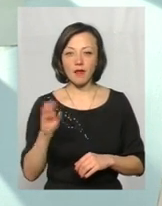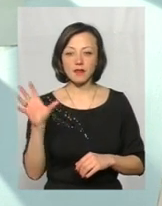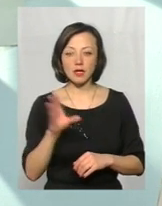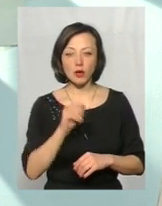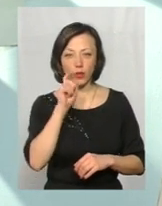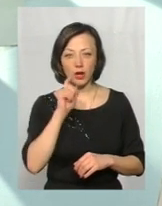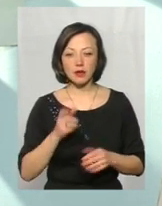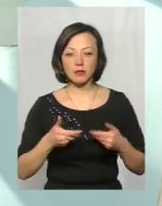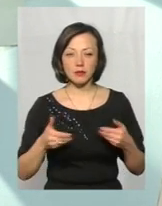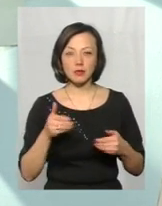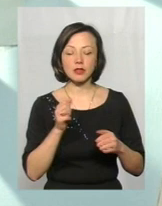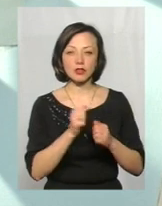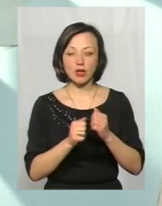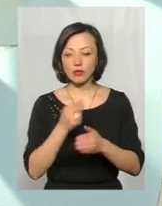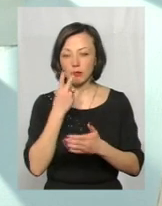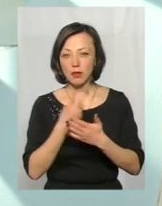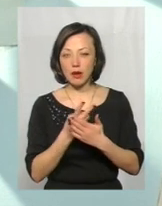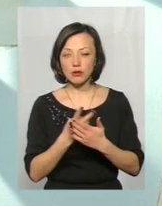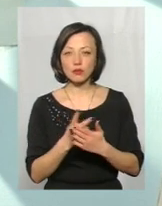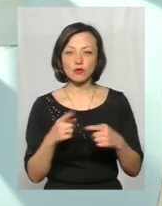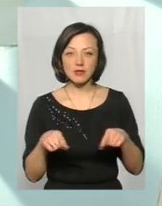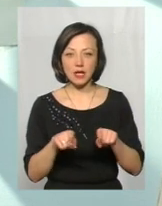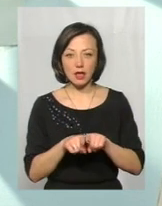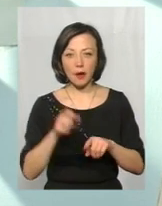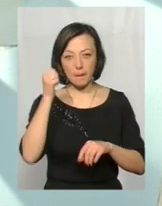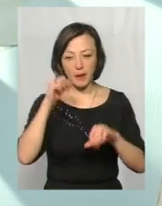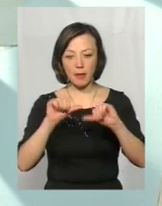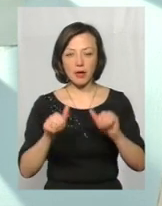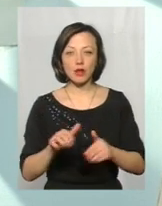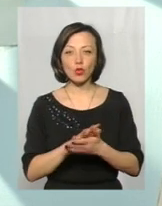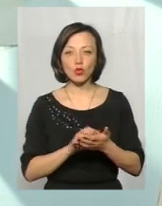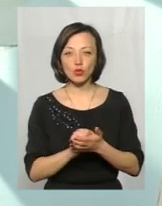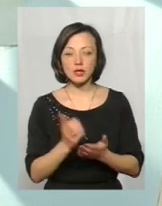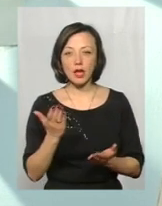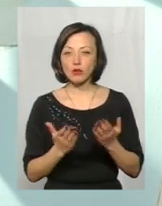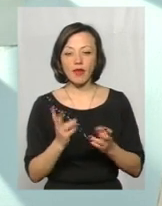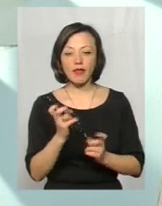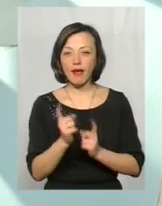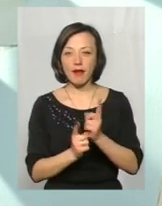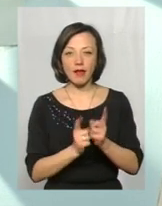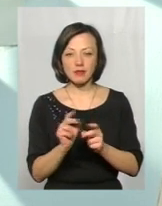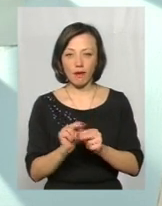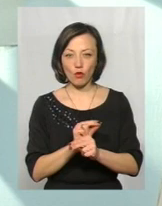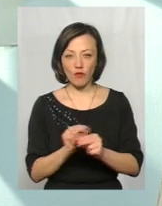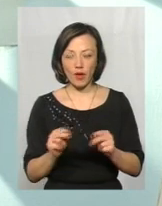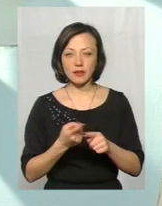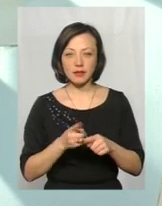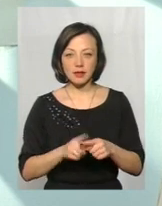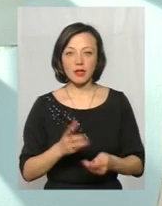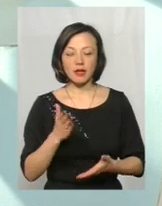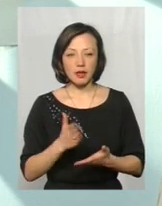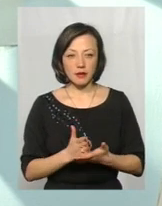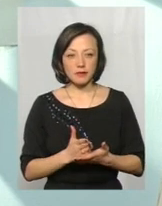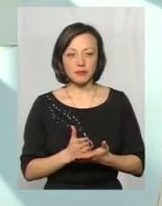України. Ми час від часу бачимо, що все-таки пам'ятки руйнуються, якщо їх не реставрувати. Це є, звичайно,